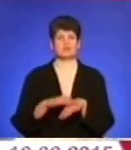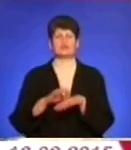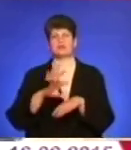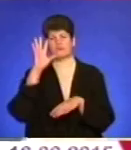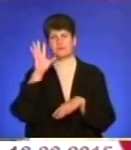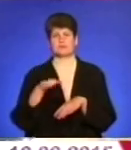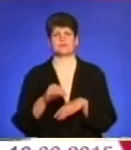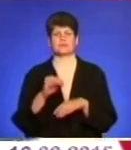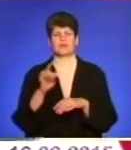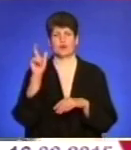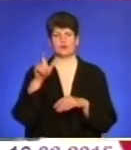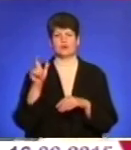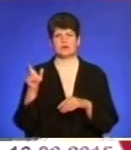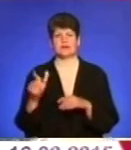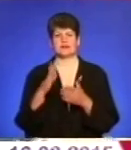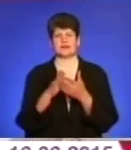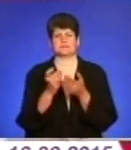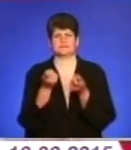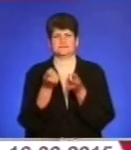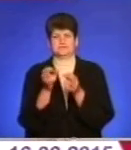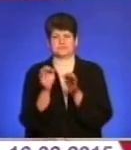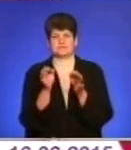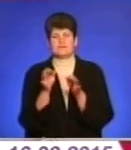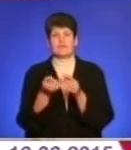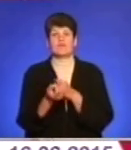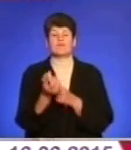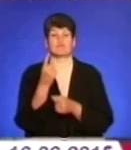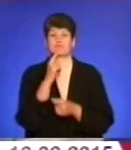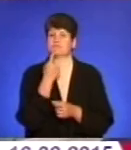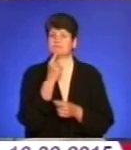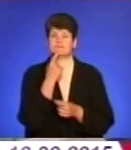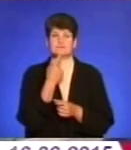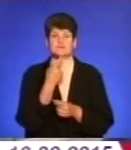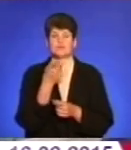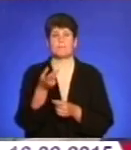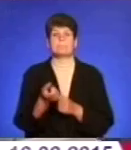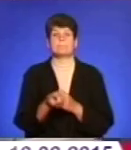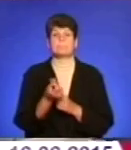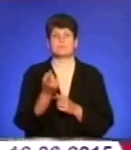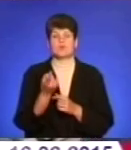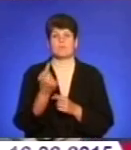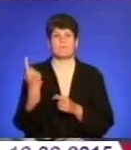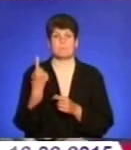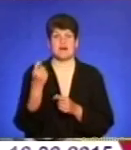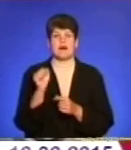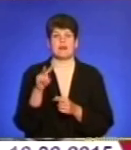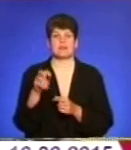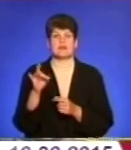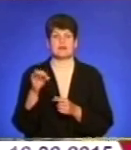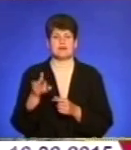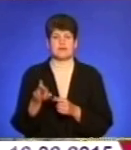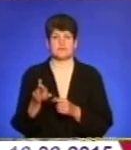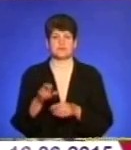У людей токсокароз перебуває у личинковій формі, тому виявити його важко. Воно проявляється, по-перше, алергією